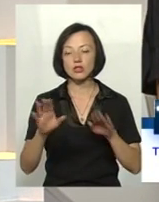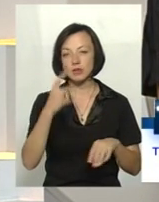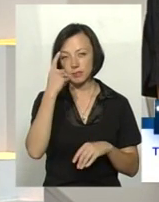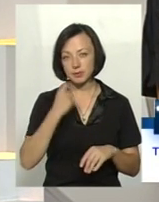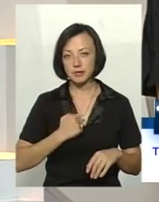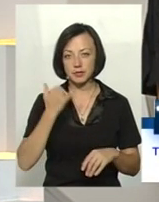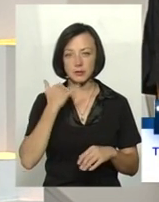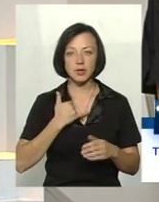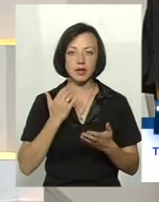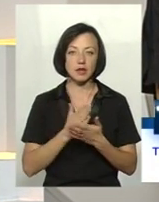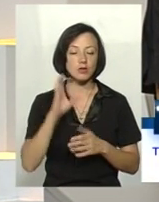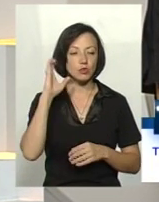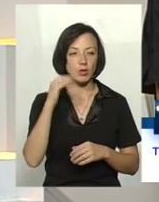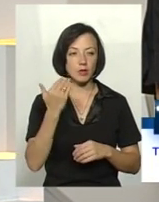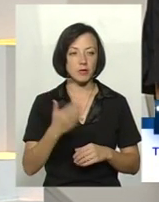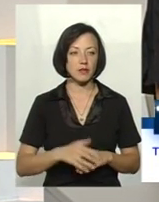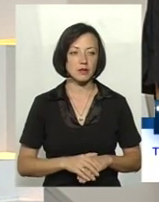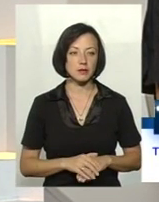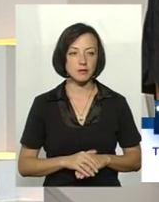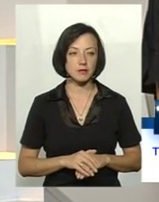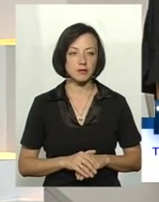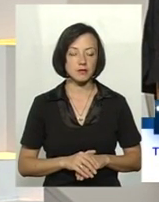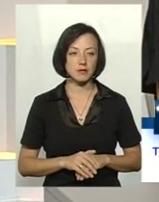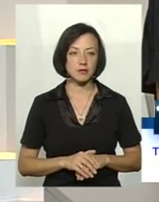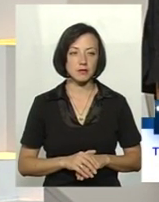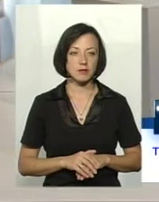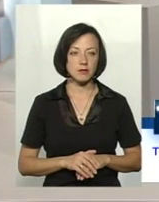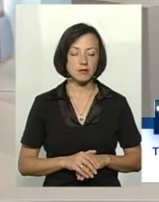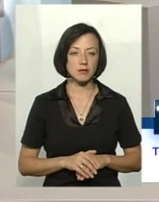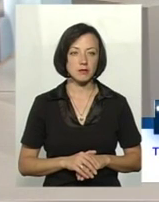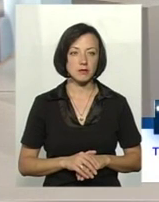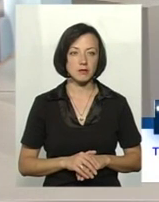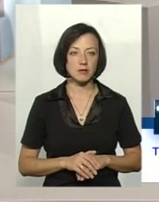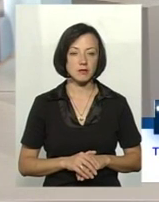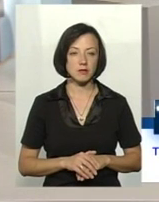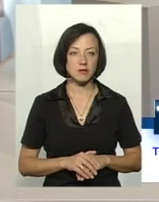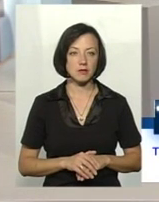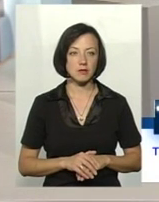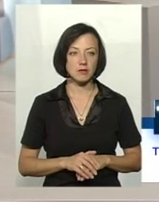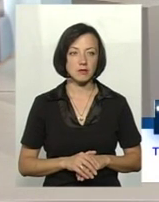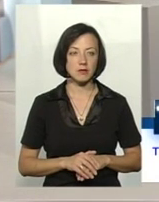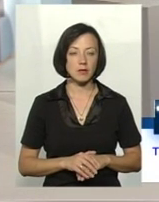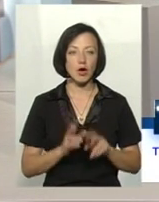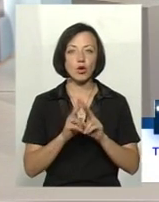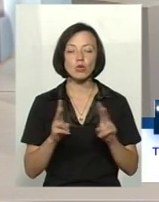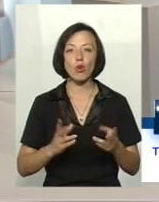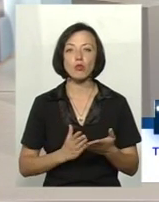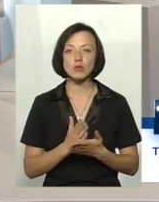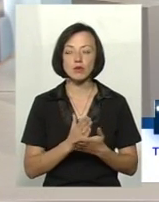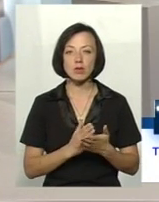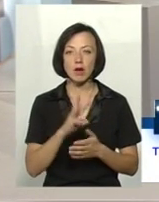телефонний дзвінок. Слухаємо вас, говоріть, будь ласка. Алло, скажіть, будь ласка, хто обслуговує